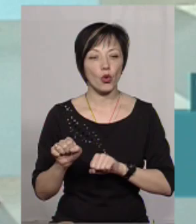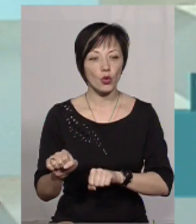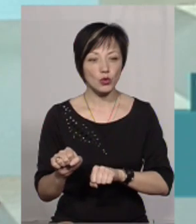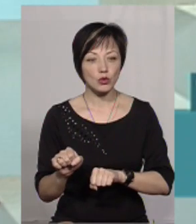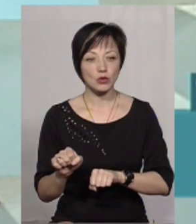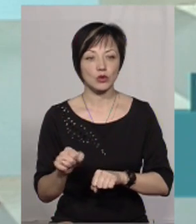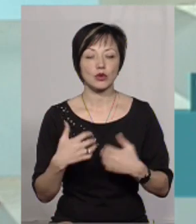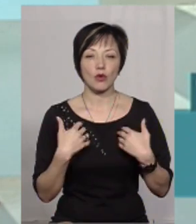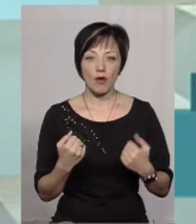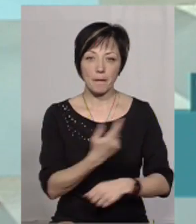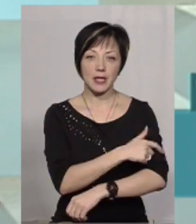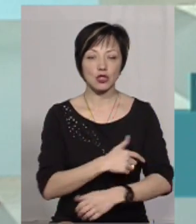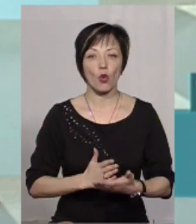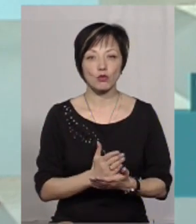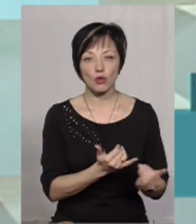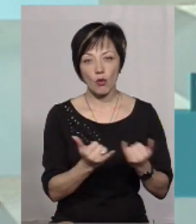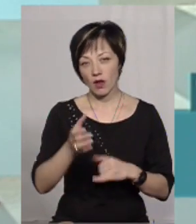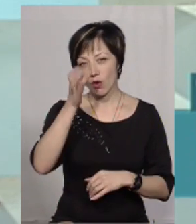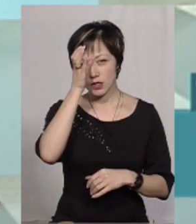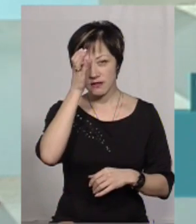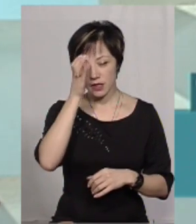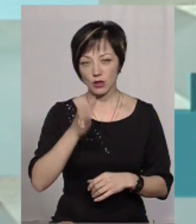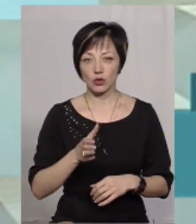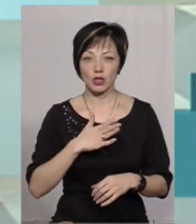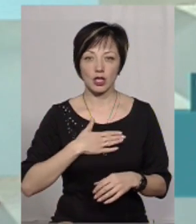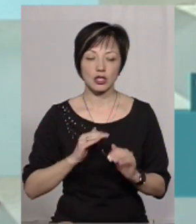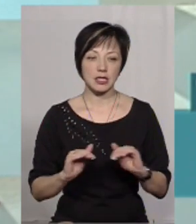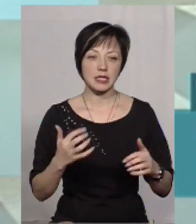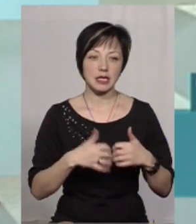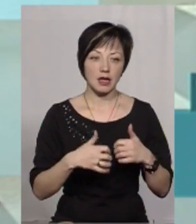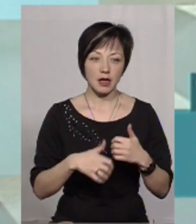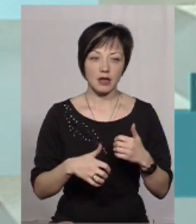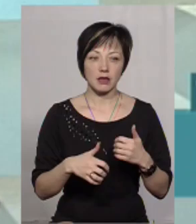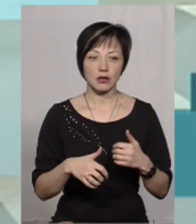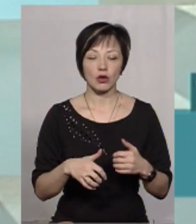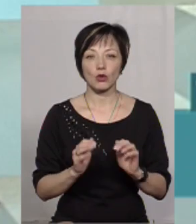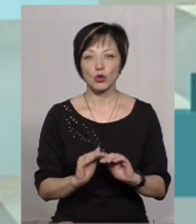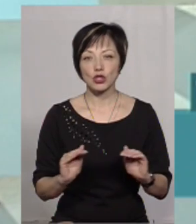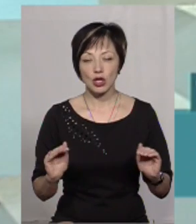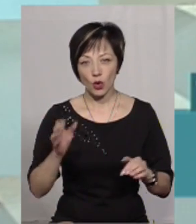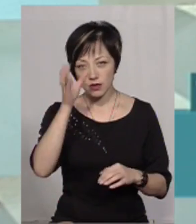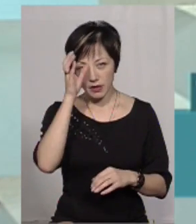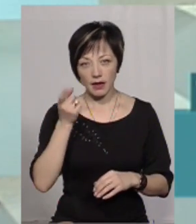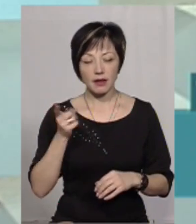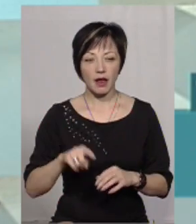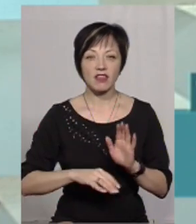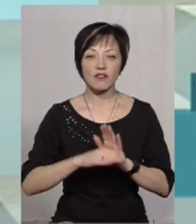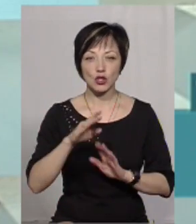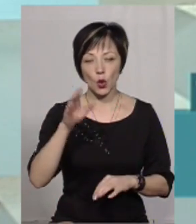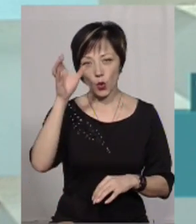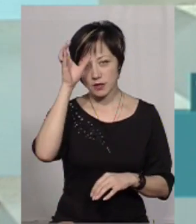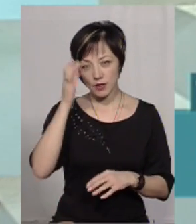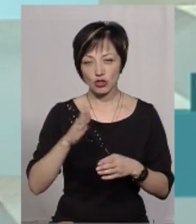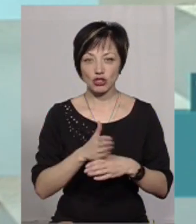охорону медичного обслуговування, освіту наших дітей, середню, дошкільну освіту, навіть вищу